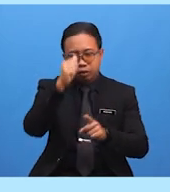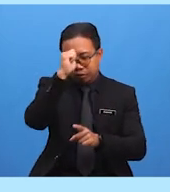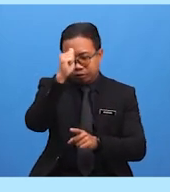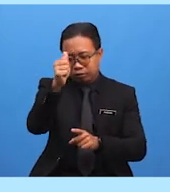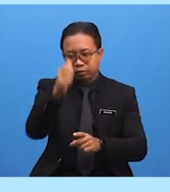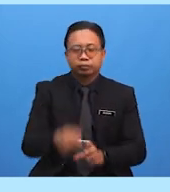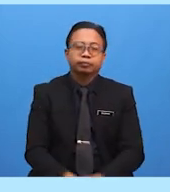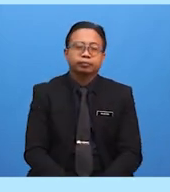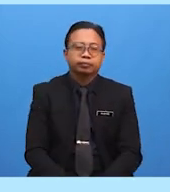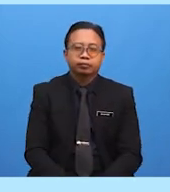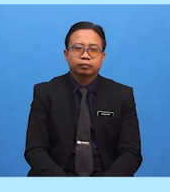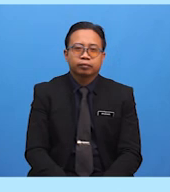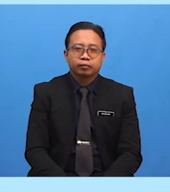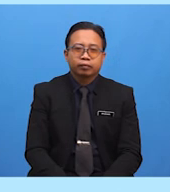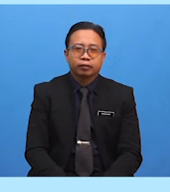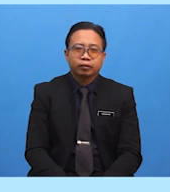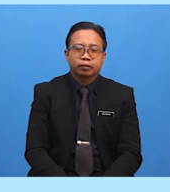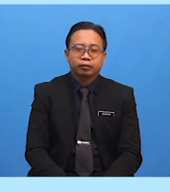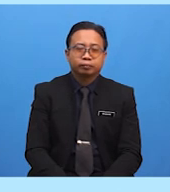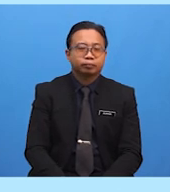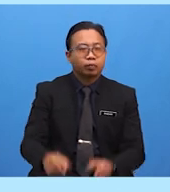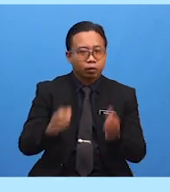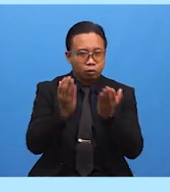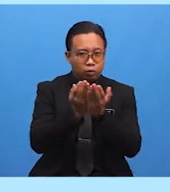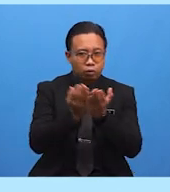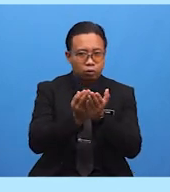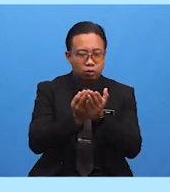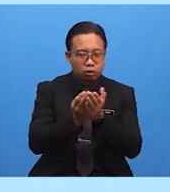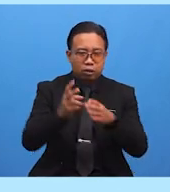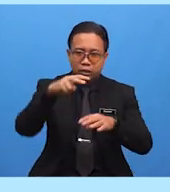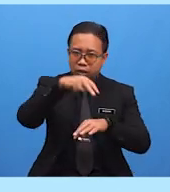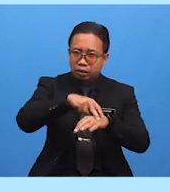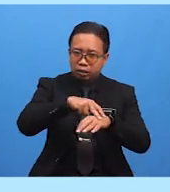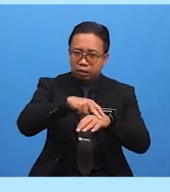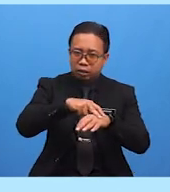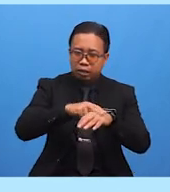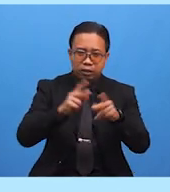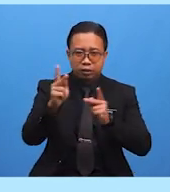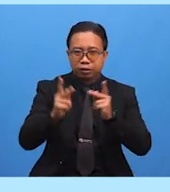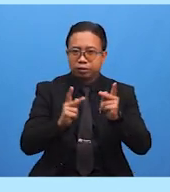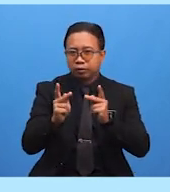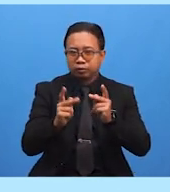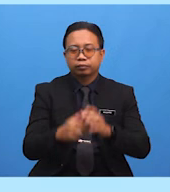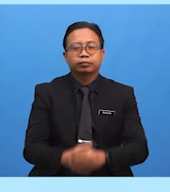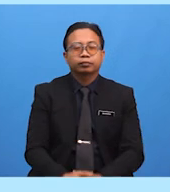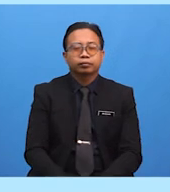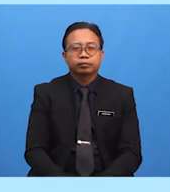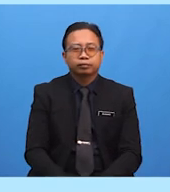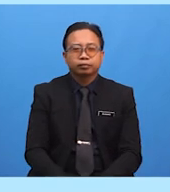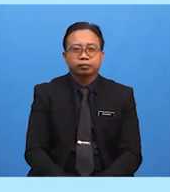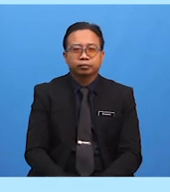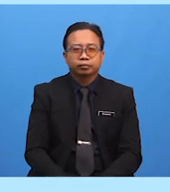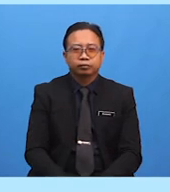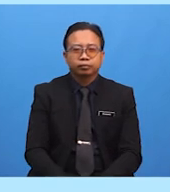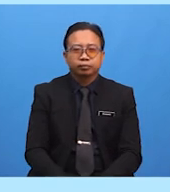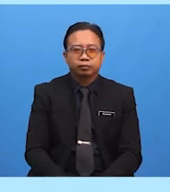Bismillahirrahmanirrahim Subhanalladhi sakharolana Hadha wa makunna